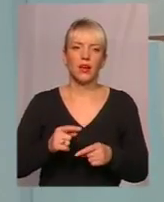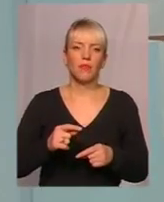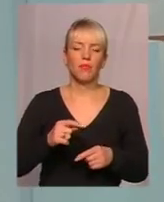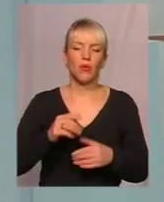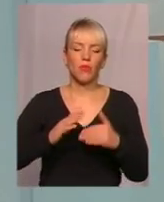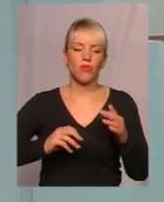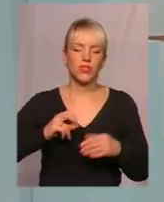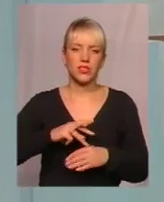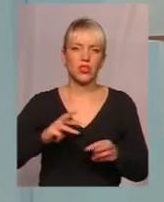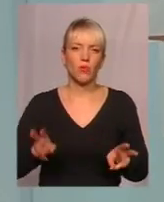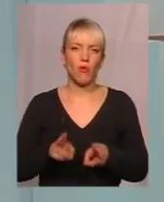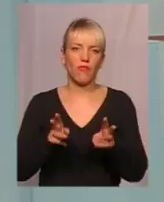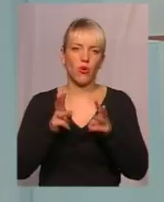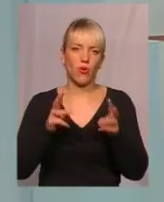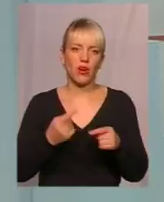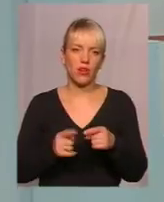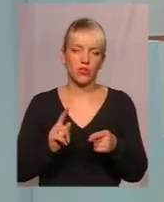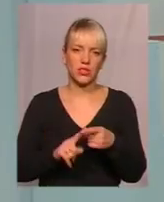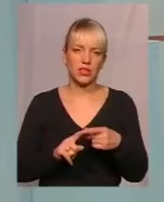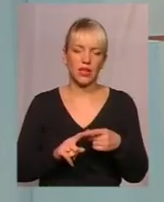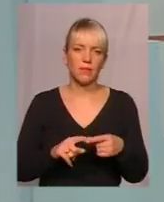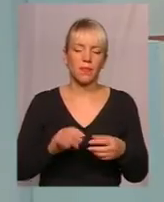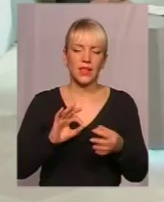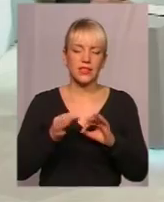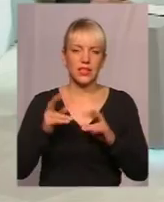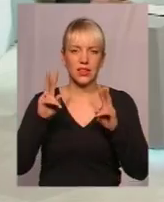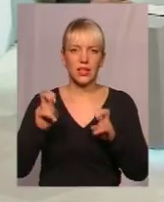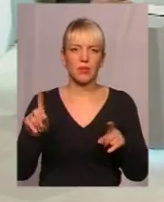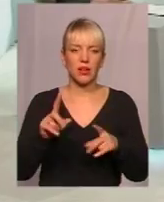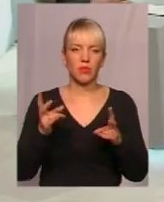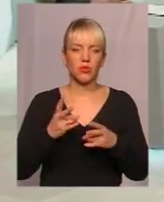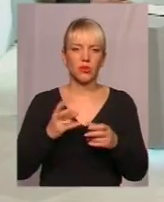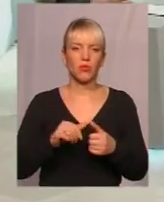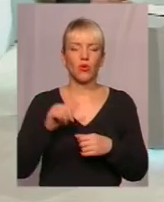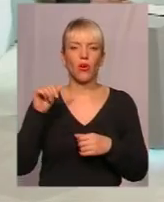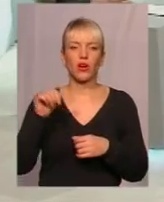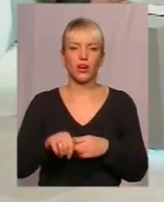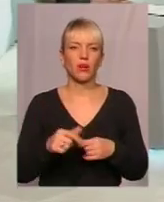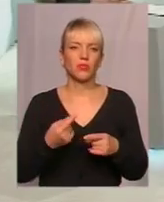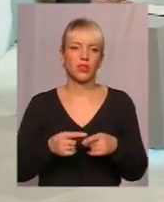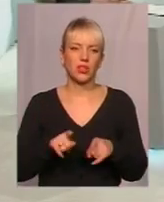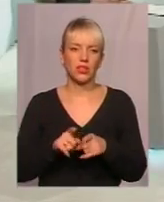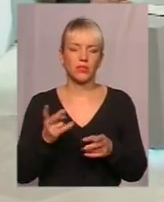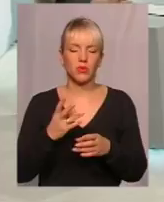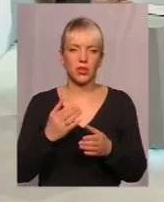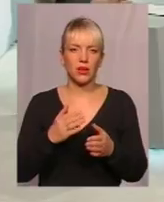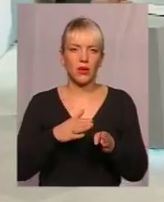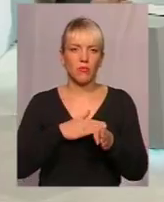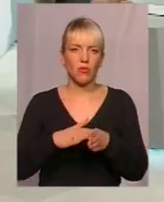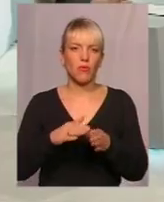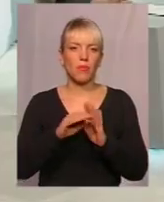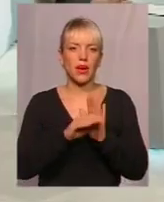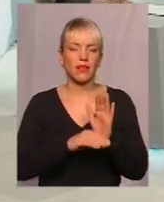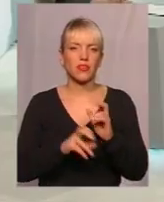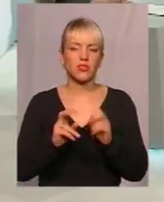складна тема насправді, яка потребує окремої такої, напевно, навіть передачі цілої. Як